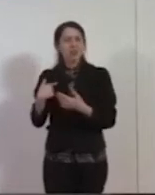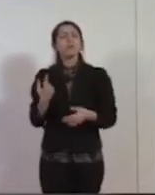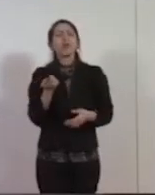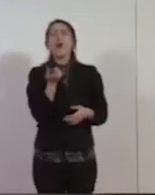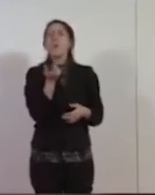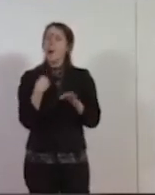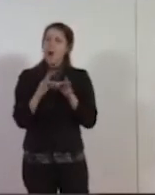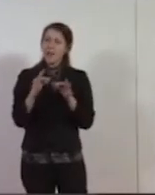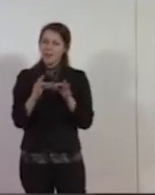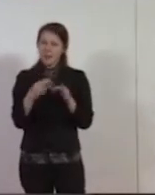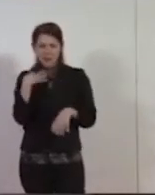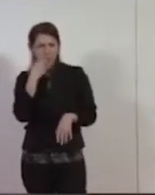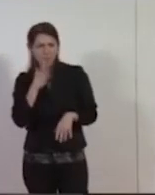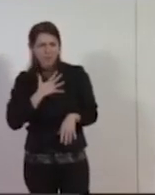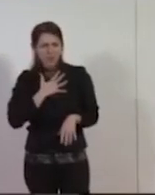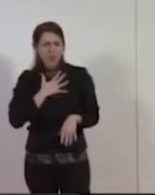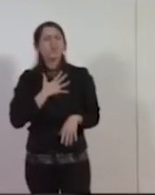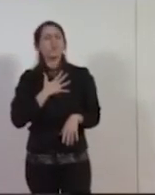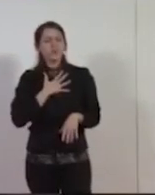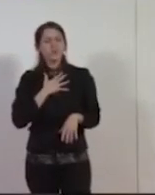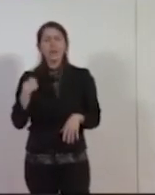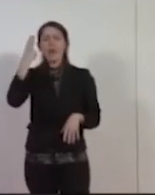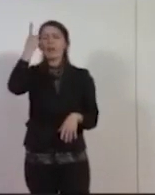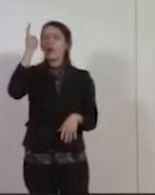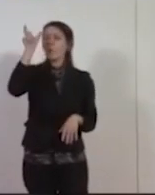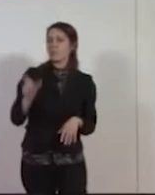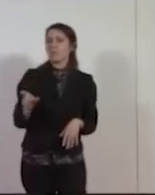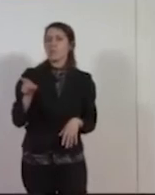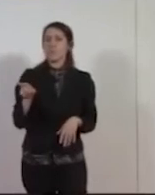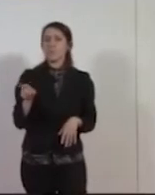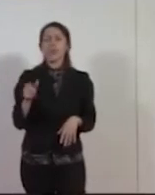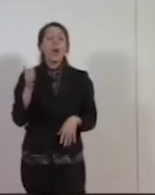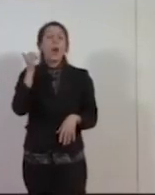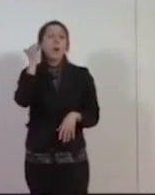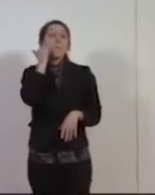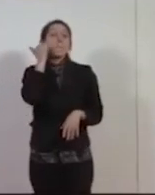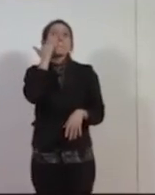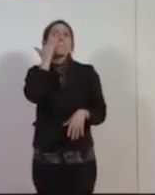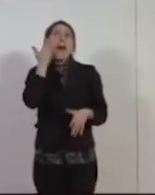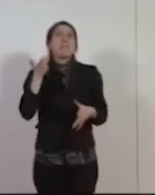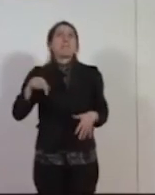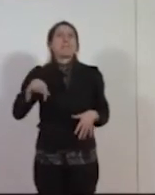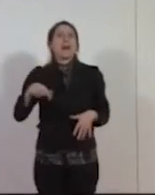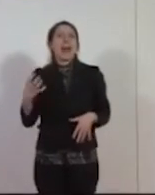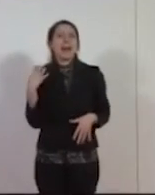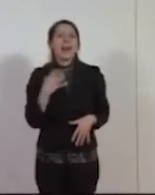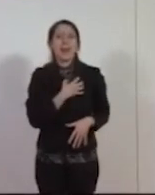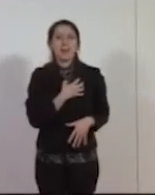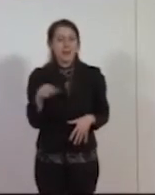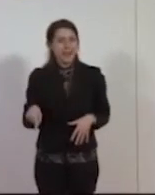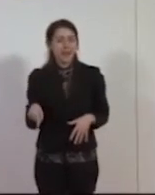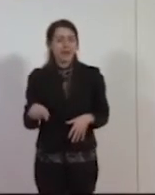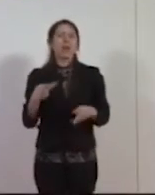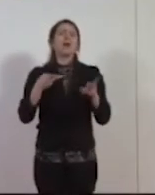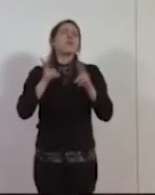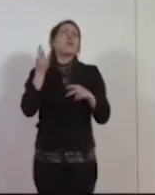mio intervento per ricordare una figura, una madre della Repubblica, più spesso parliamo dei